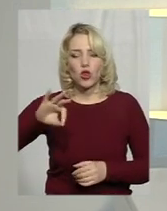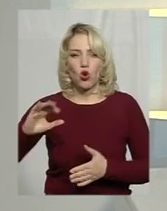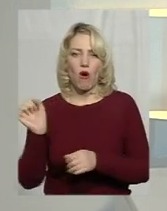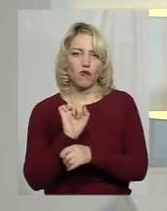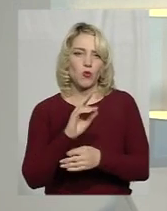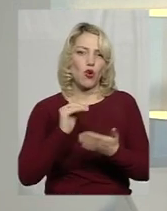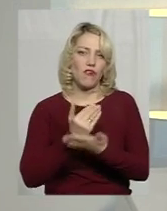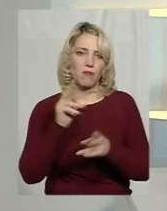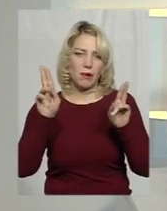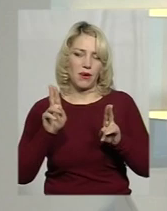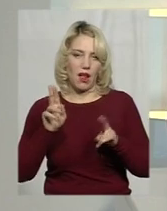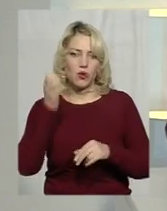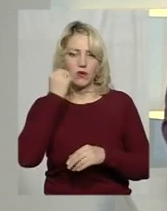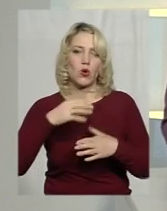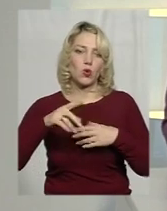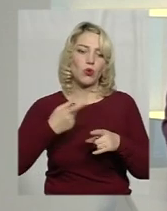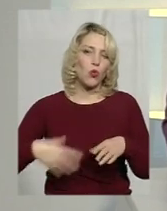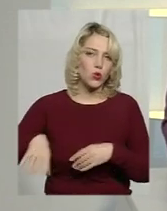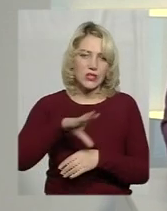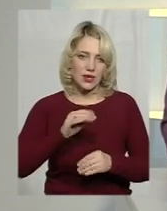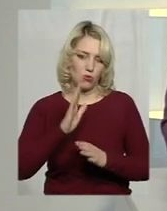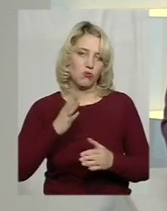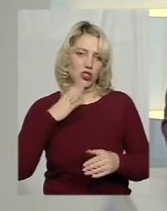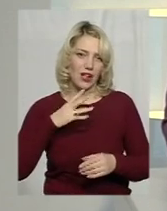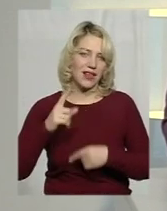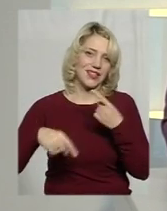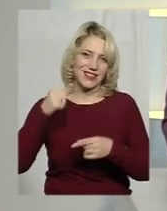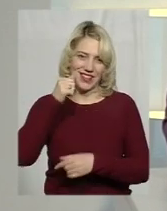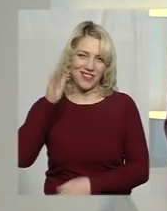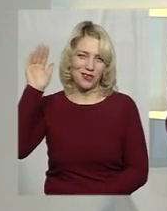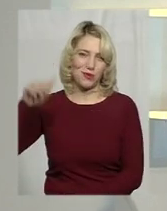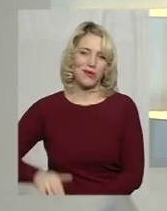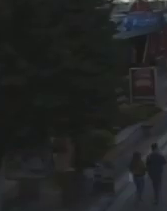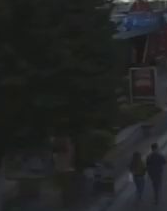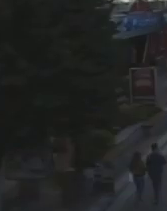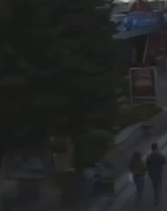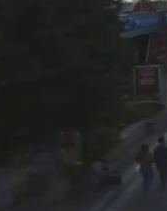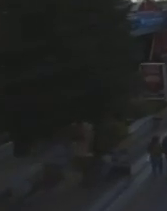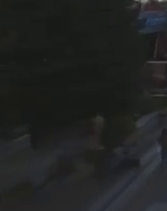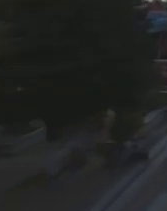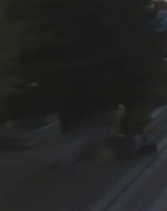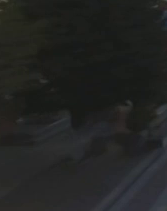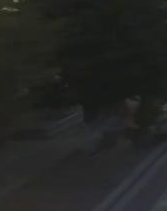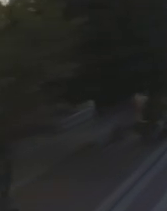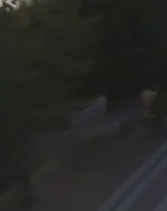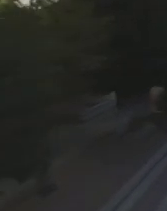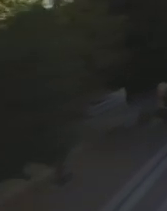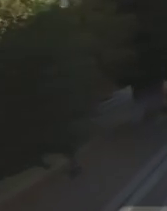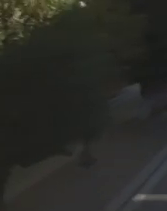правилами. Дякую всім. Завтра у цій же порі чекатимемо вас уже з новою темою. Щастивим! Дякую.